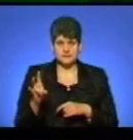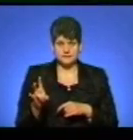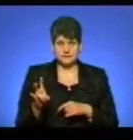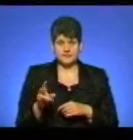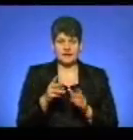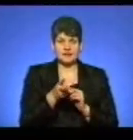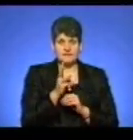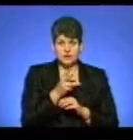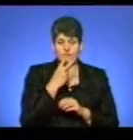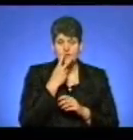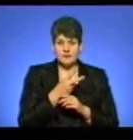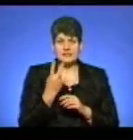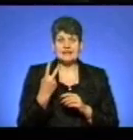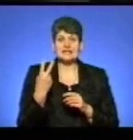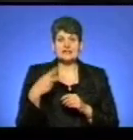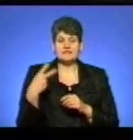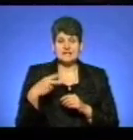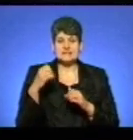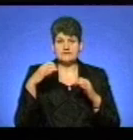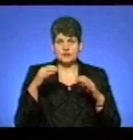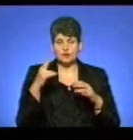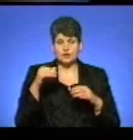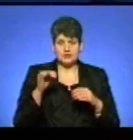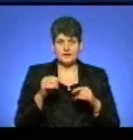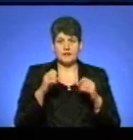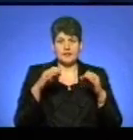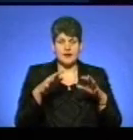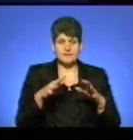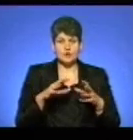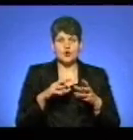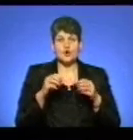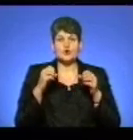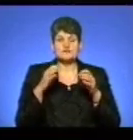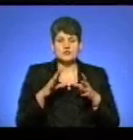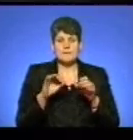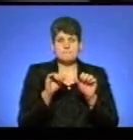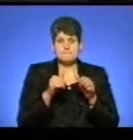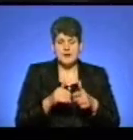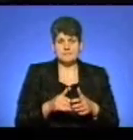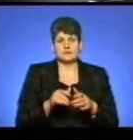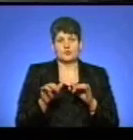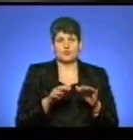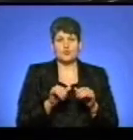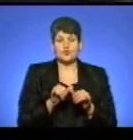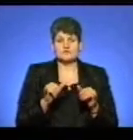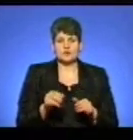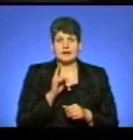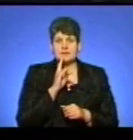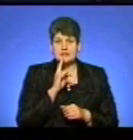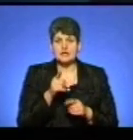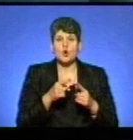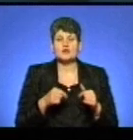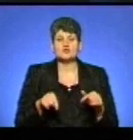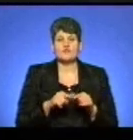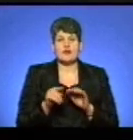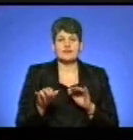бачите, як 20 світодіодних лам посвідчують історичну пам'ятку. Представники громадського руху розвиток Кременеччини, які організували